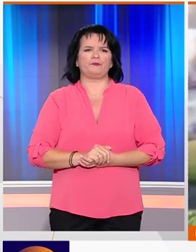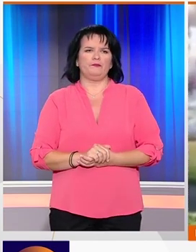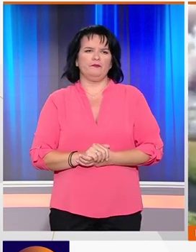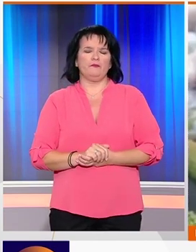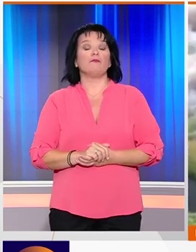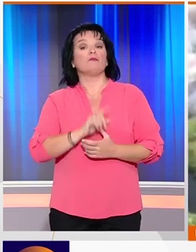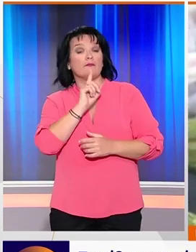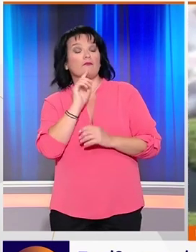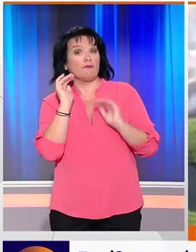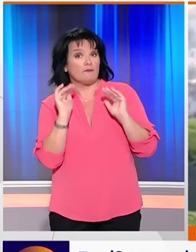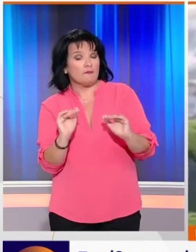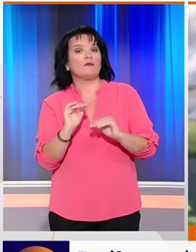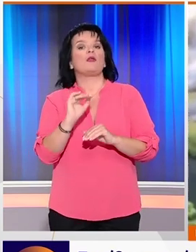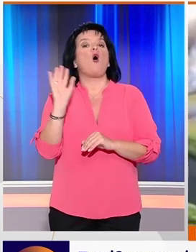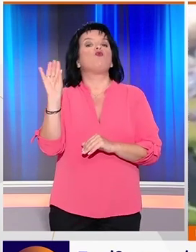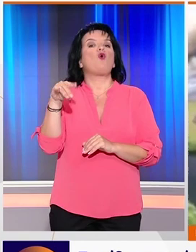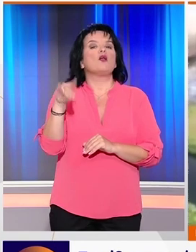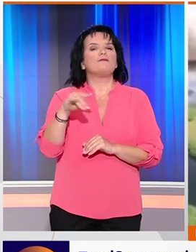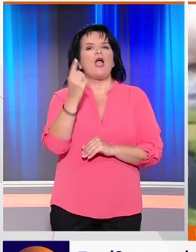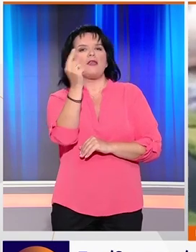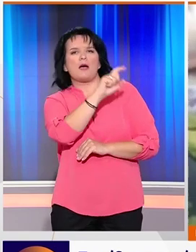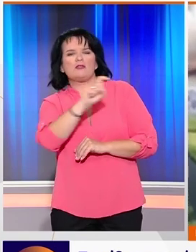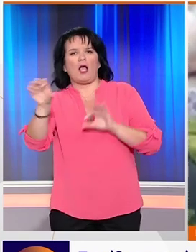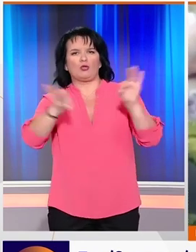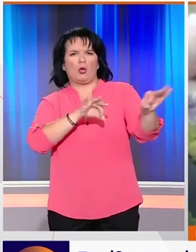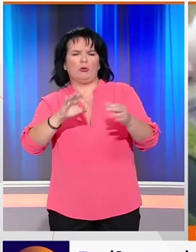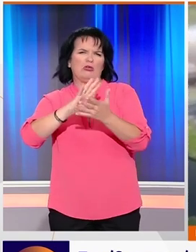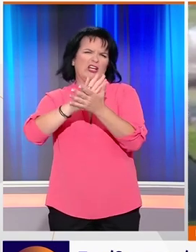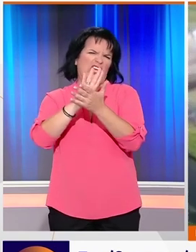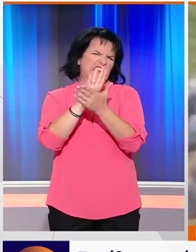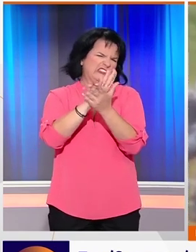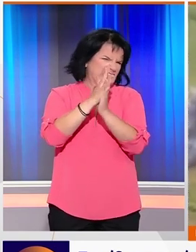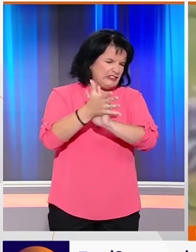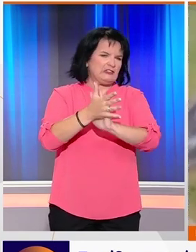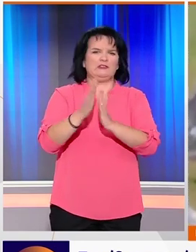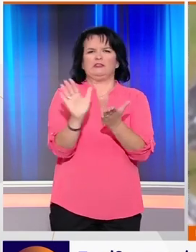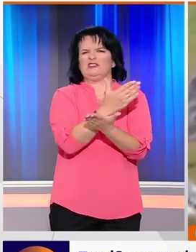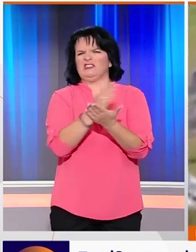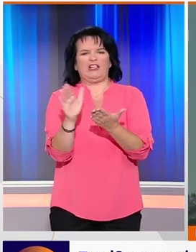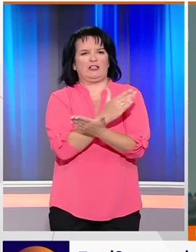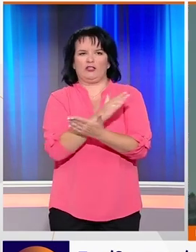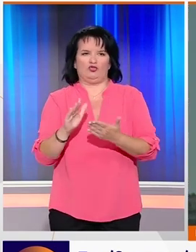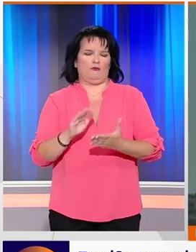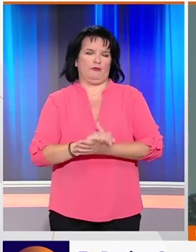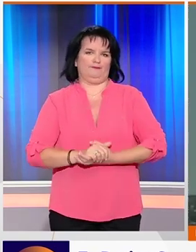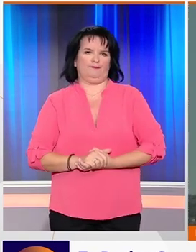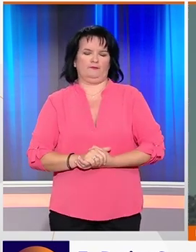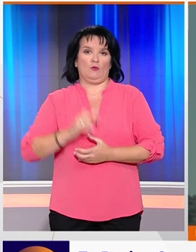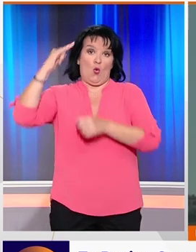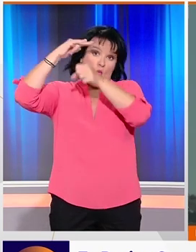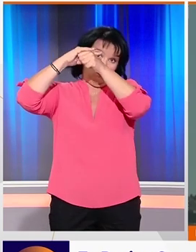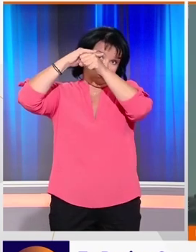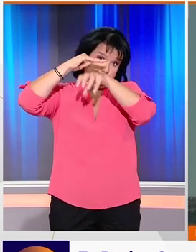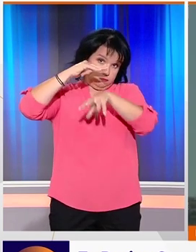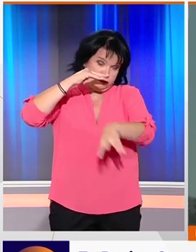Την ίδια στιγμή στη Βολιβία 9,5 εκατομμύρια στρέμματα έχουν καεί ολοσχερός από τις μενόμενες πυρκαγιές. Το Boeing